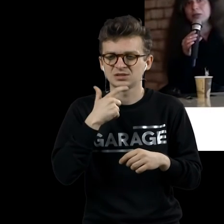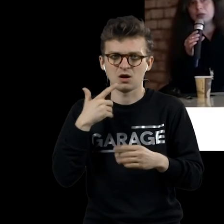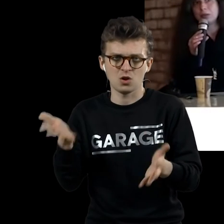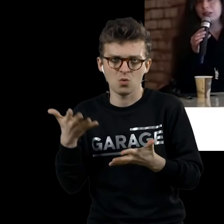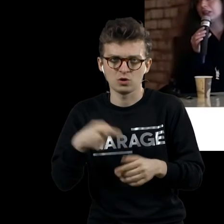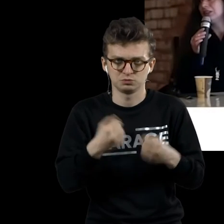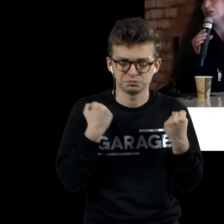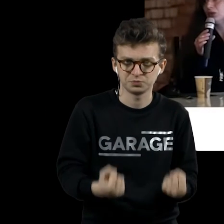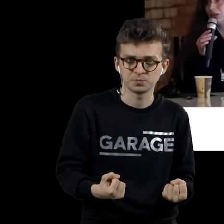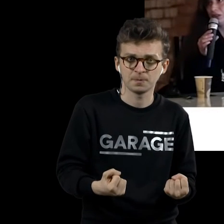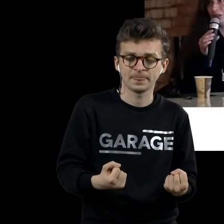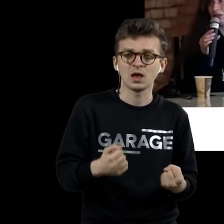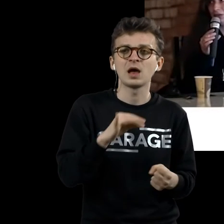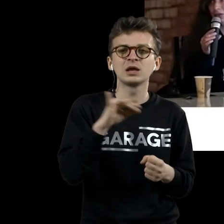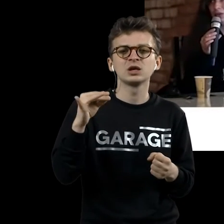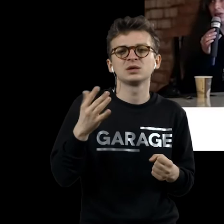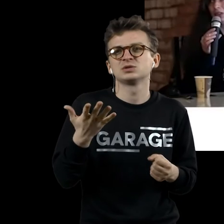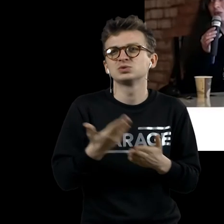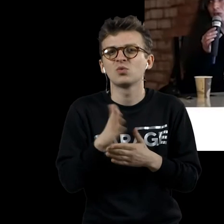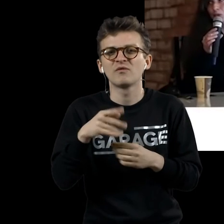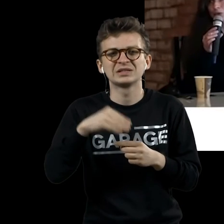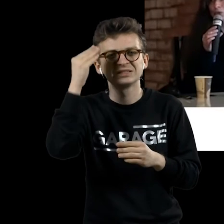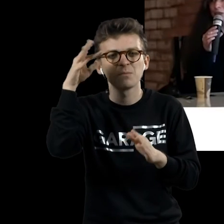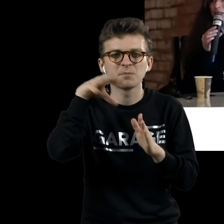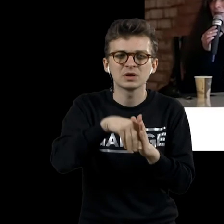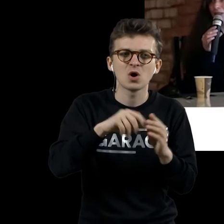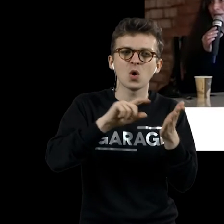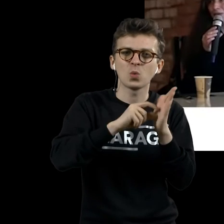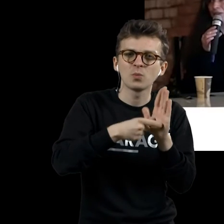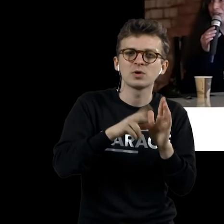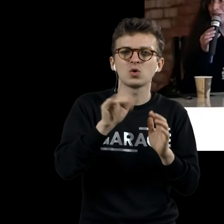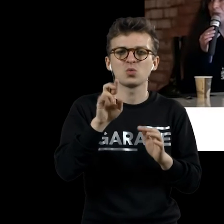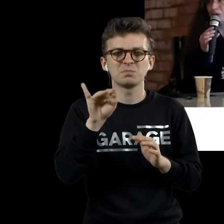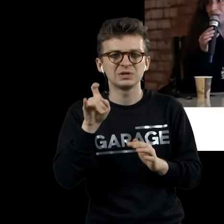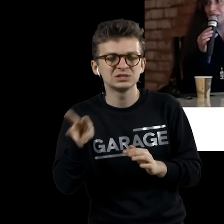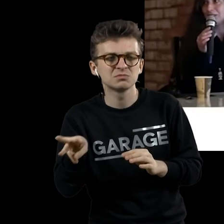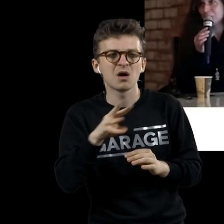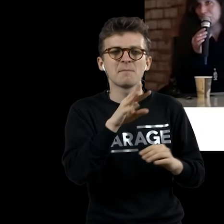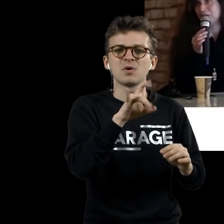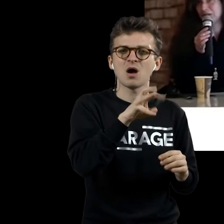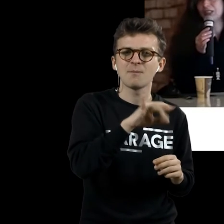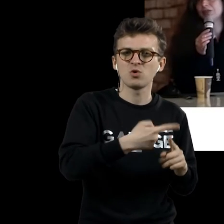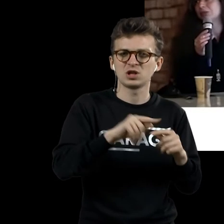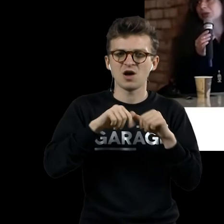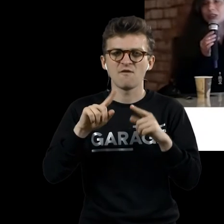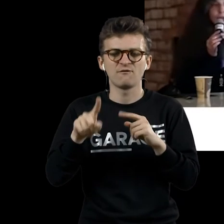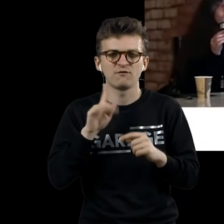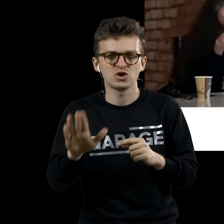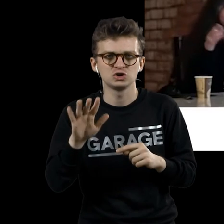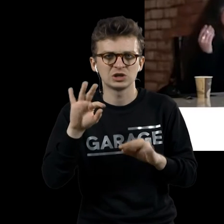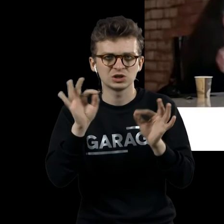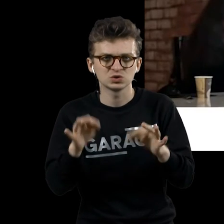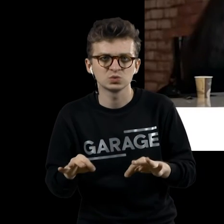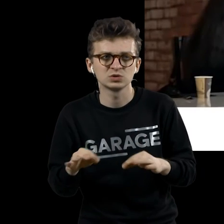и опять-таки символика кубик, кубизм, мрамор, вечное искусство и так далее тоже, скорее всего, здесь